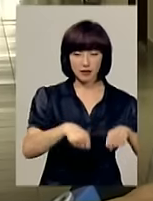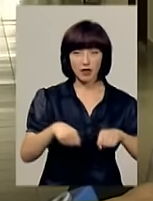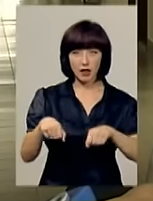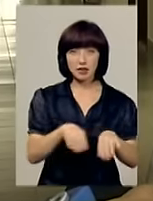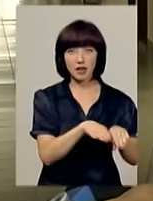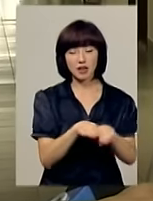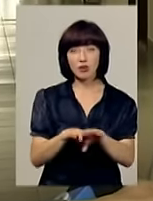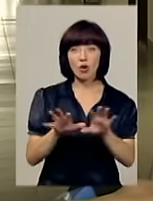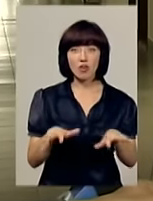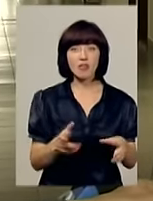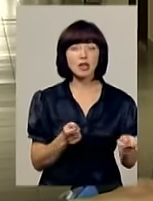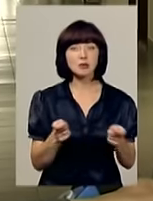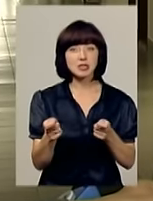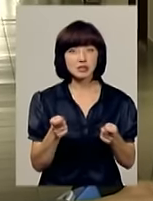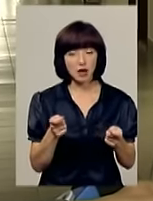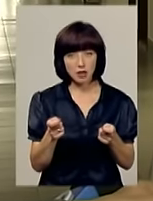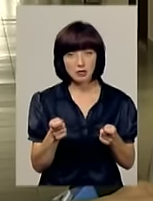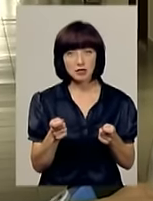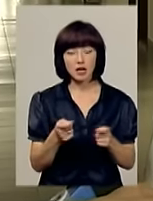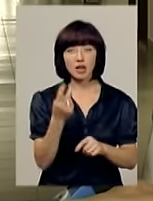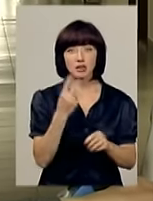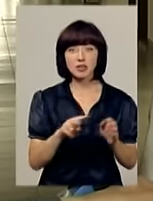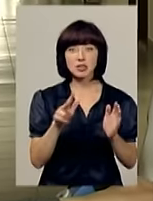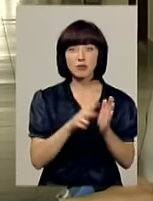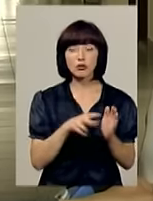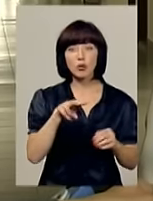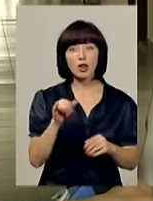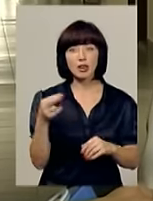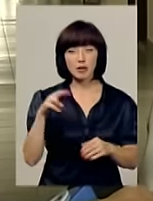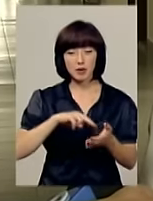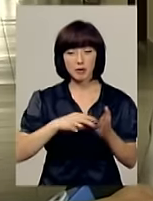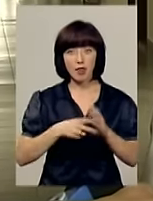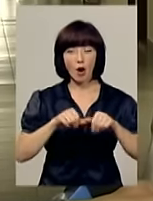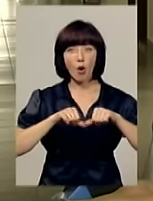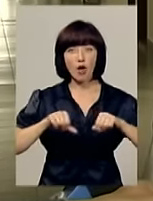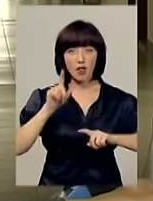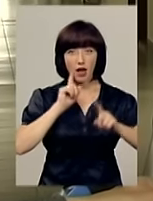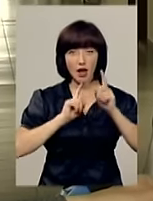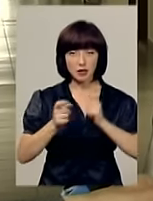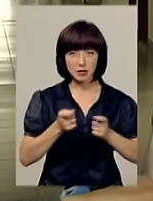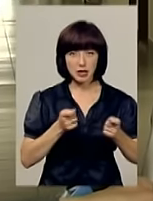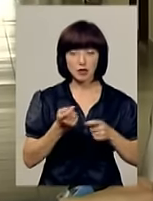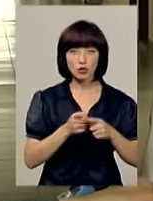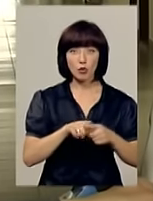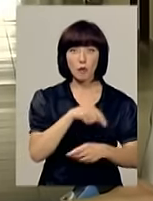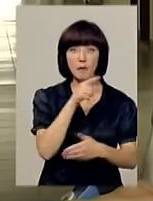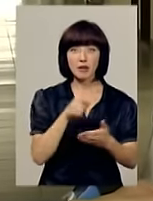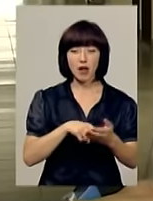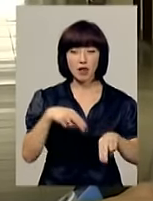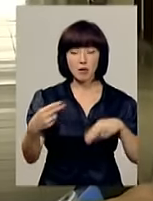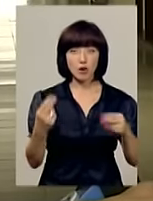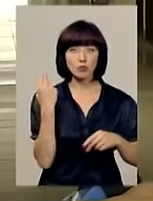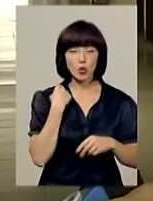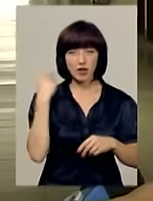рівні голови обласної державної адміністрації. 28 липня передбачається колегія обласної адміністрації. Тому питання погашення боргів